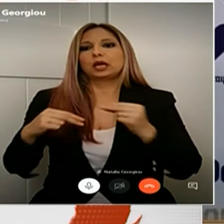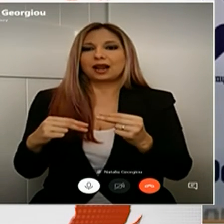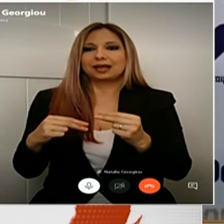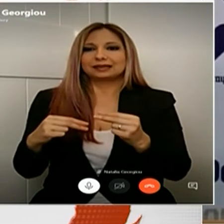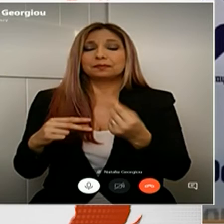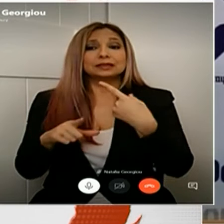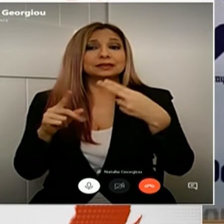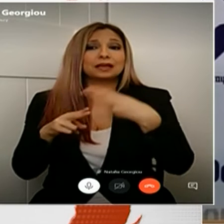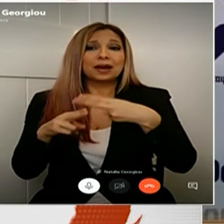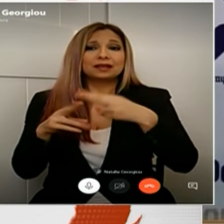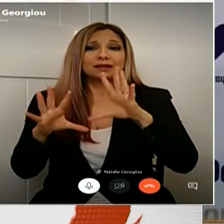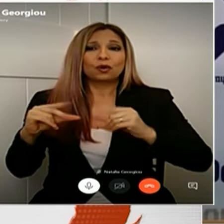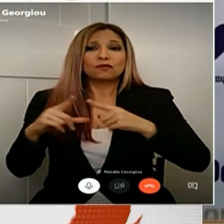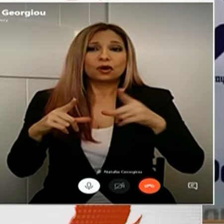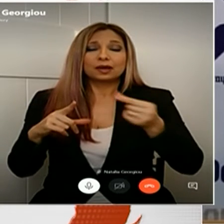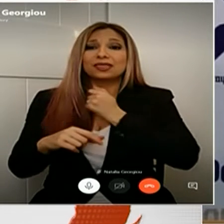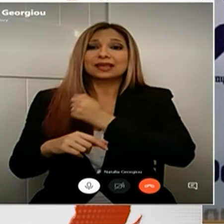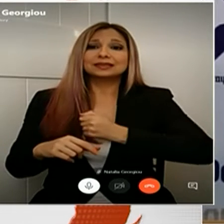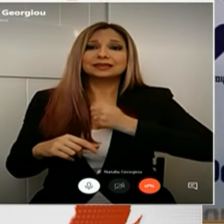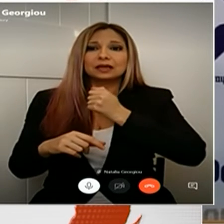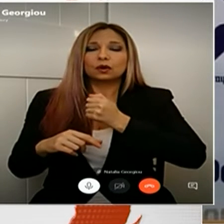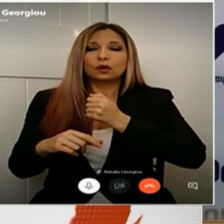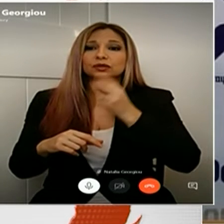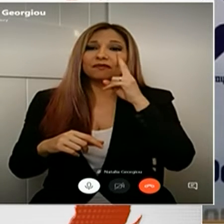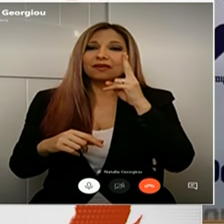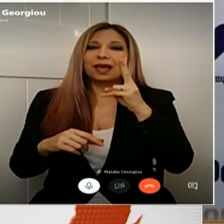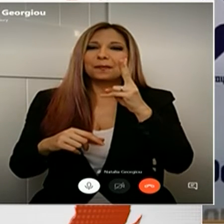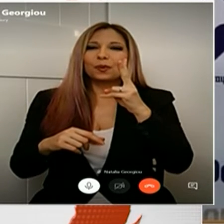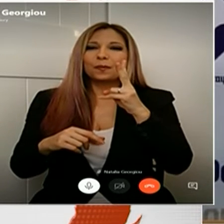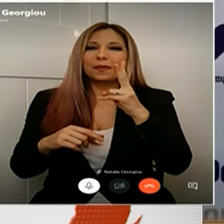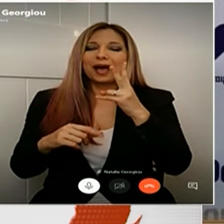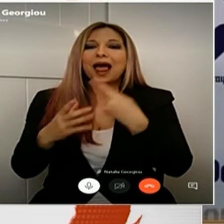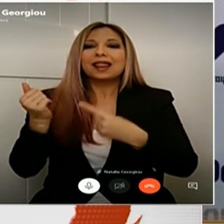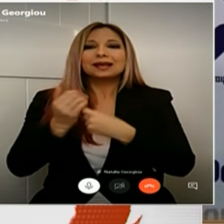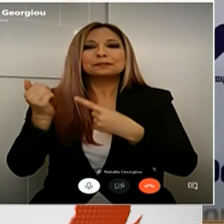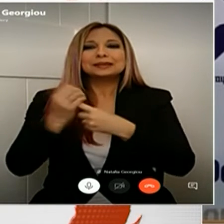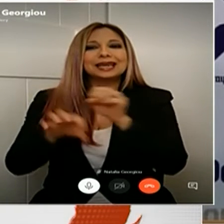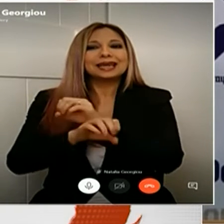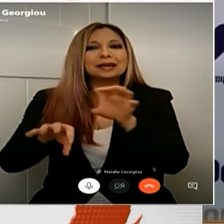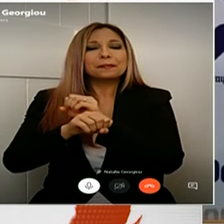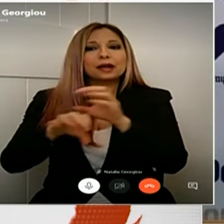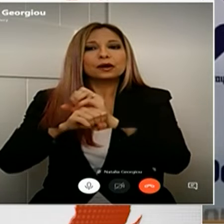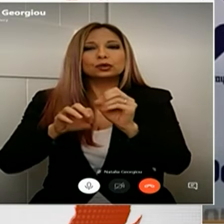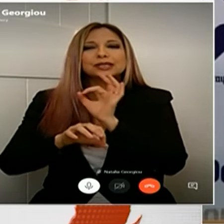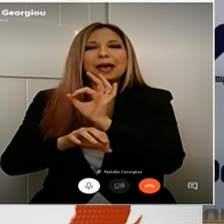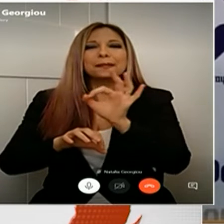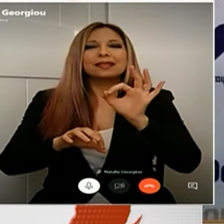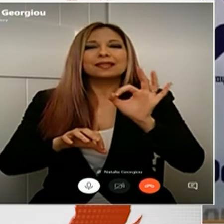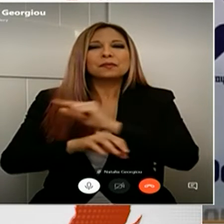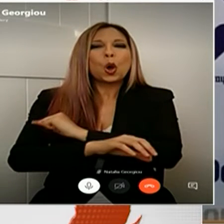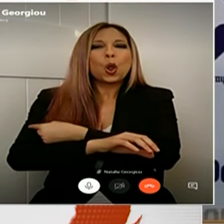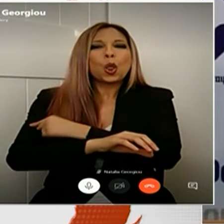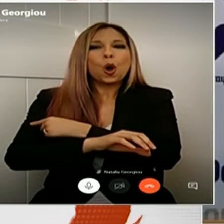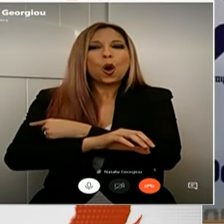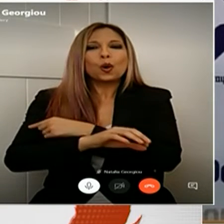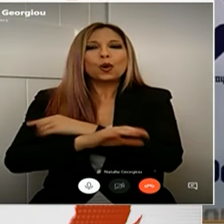Δυστυχώς όμως παρατηρούμε φαινόμενα ελληπούς ενημέρωσης των επιδημιολόγων κατά τη διαδικασία ειχνηλάτησης.